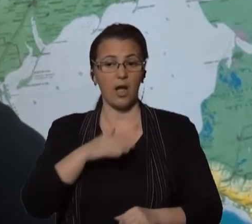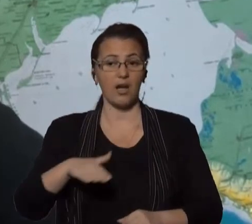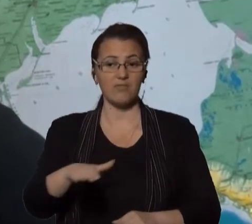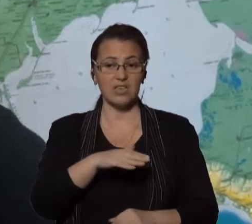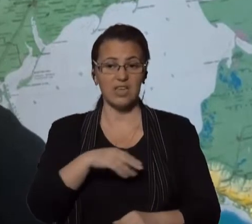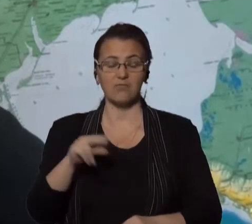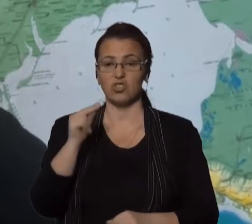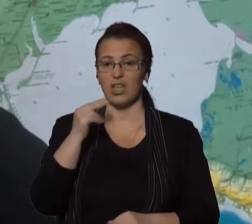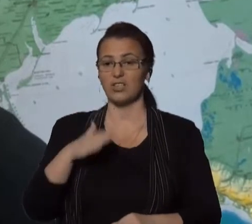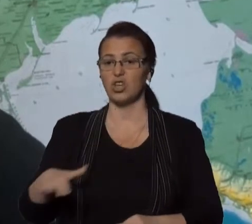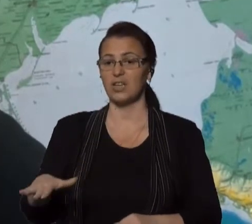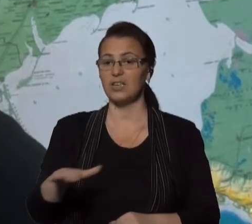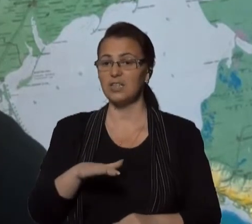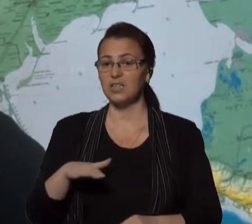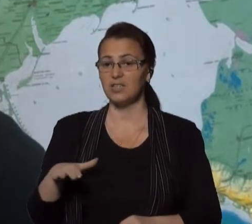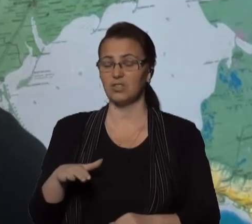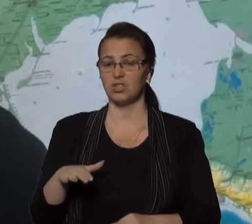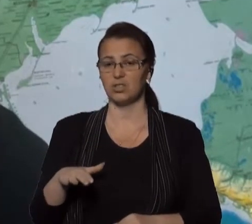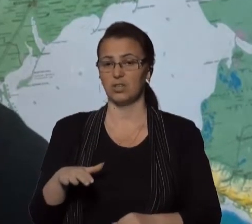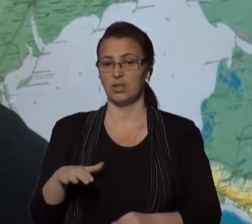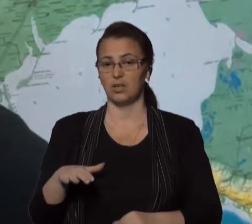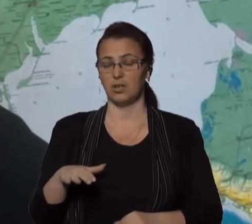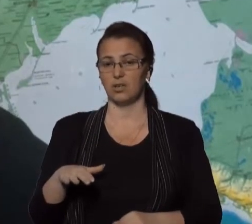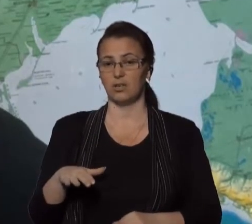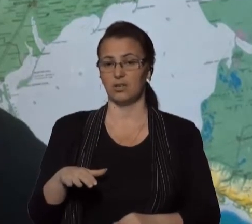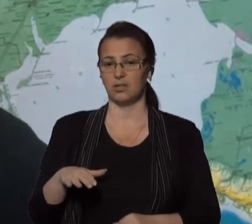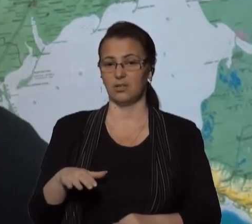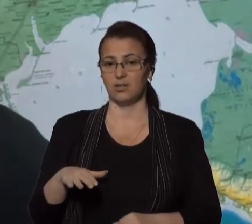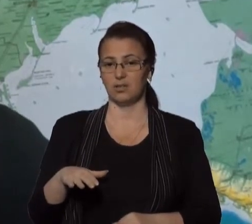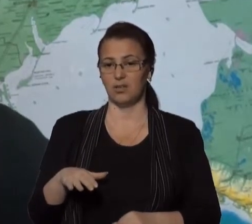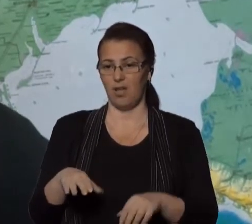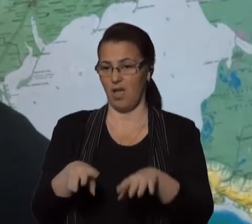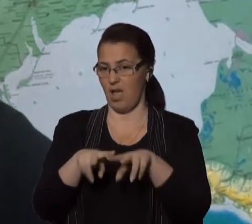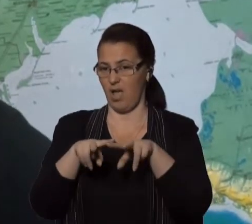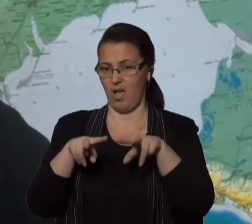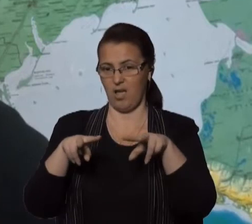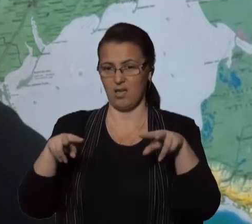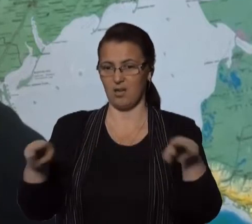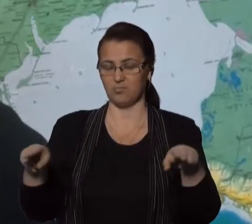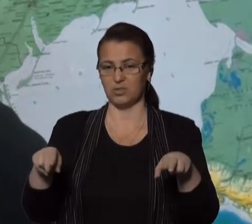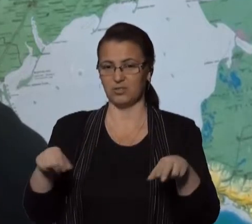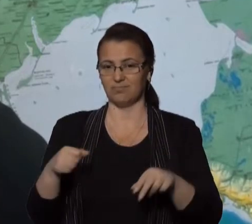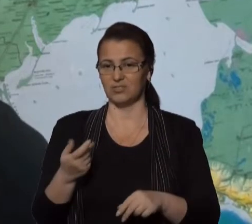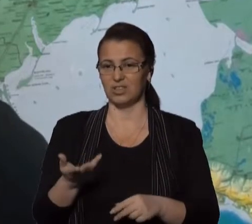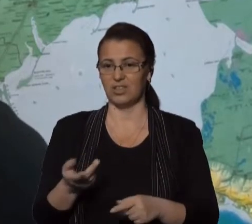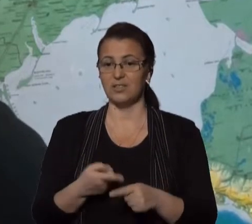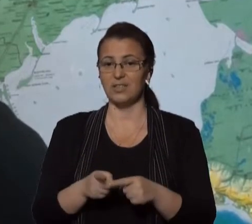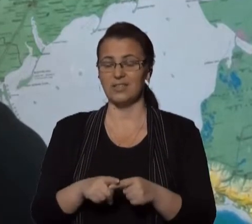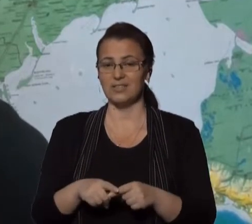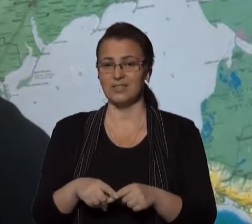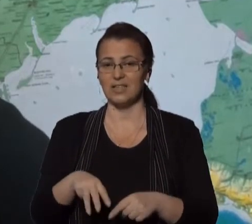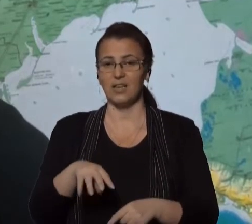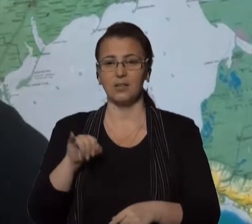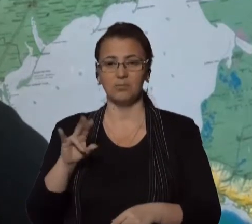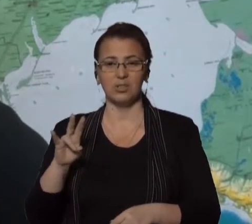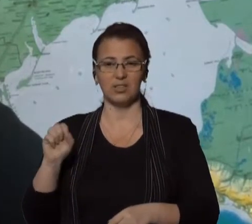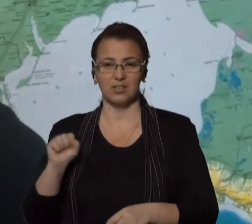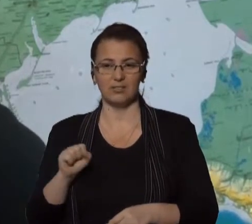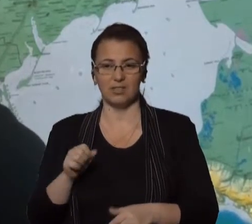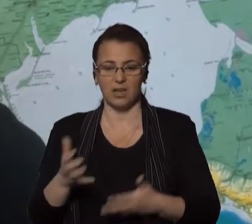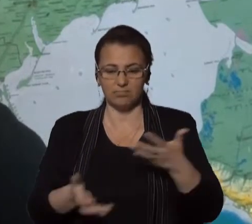Чернігівщина йдуть на тому ж самому рівні. І ця мінна археологія не